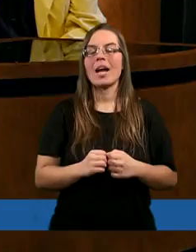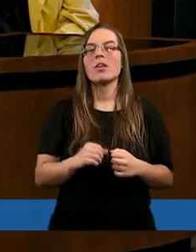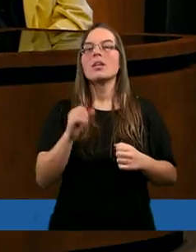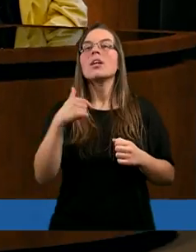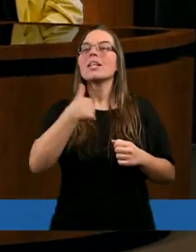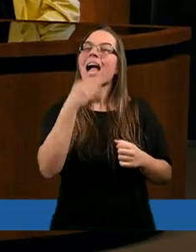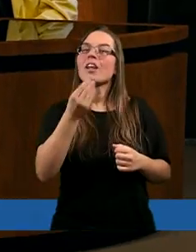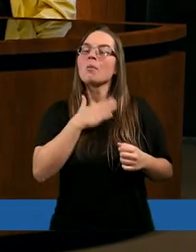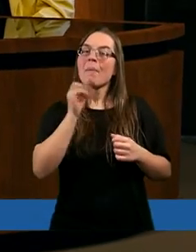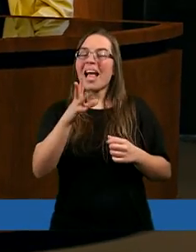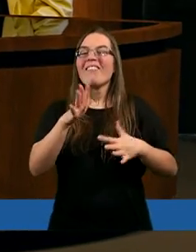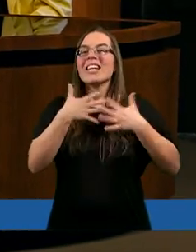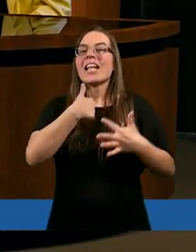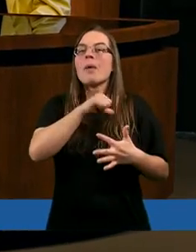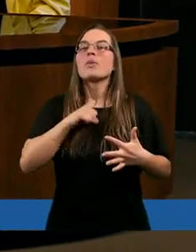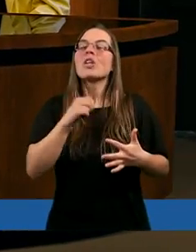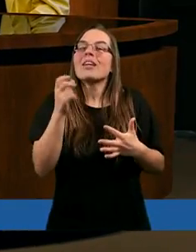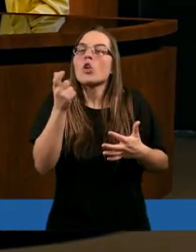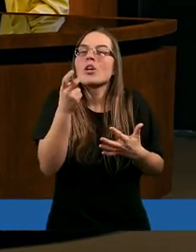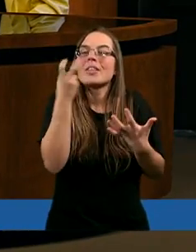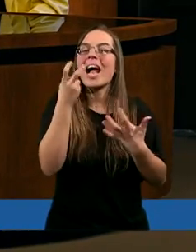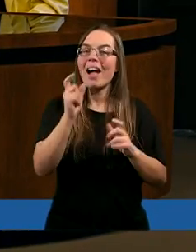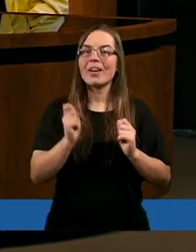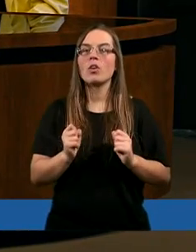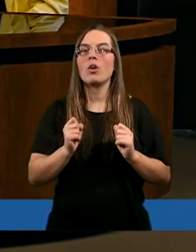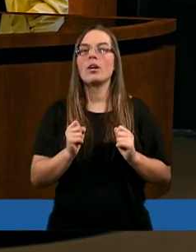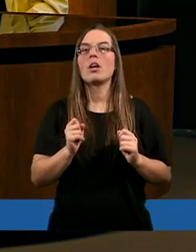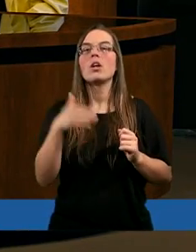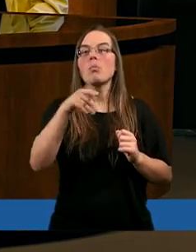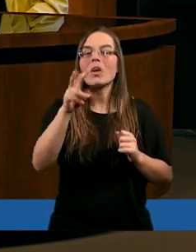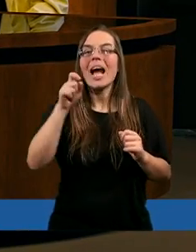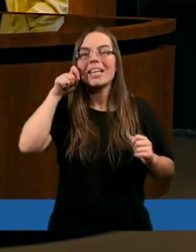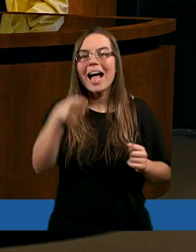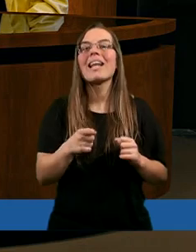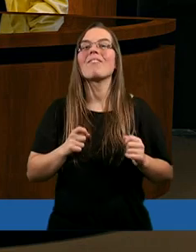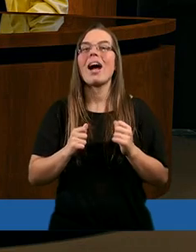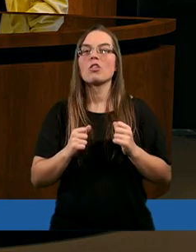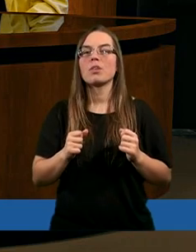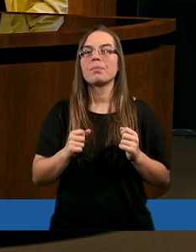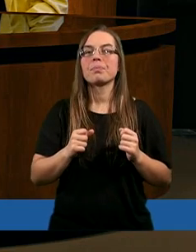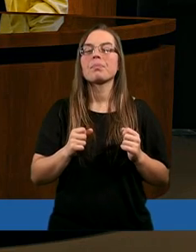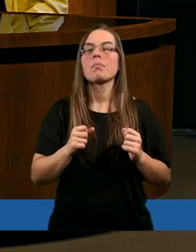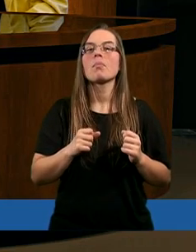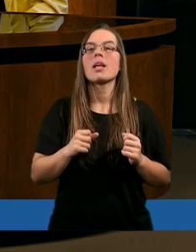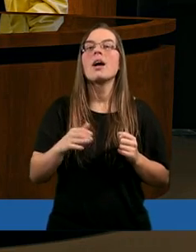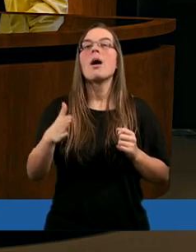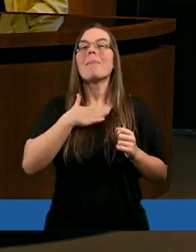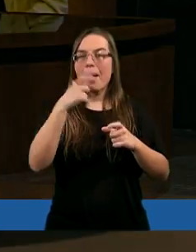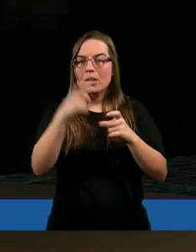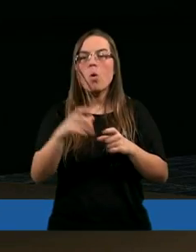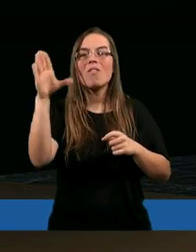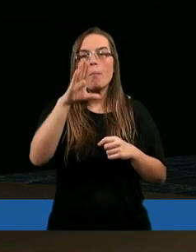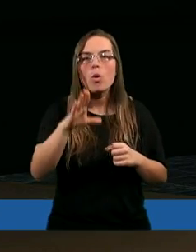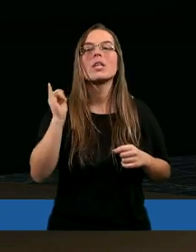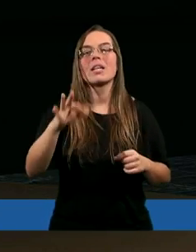No ja jeszcze mam taką wydaje mi się pociechę dla nas wszystkich, jeśli mogę tak to nazwać, ponieważ mamy Słowo Boże